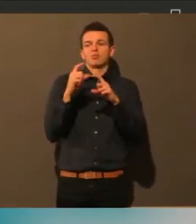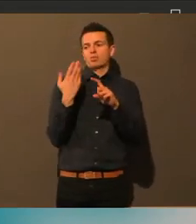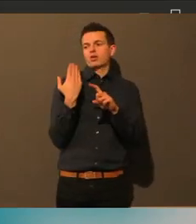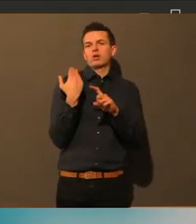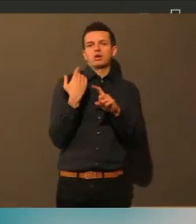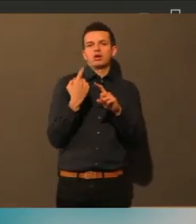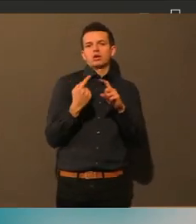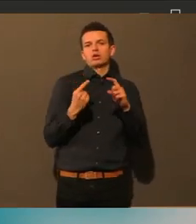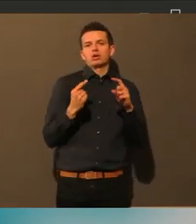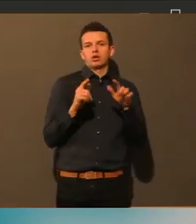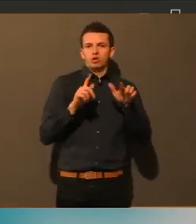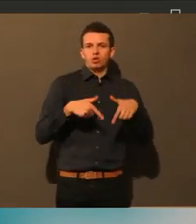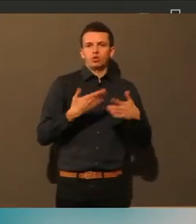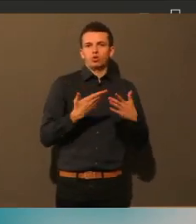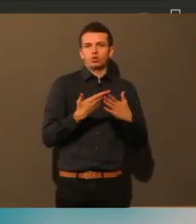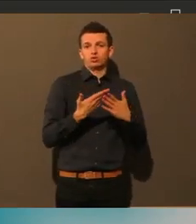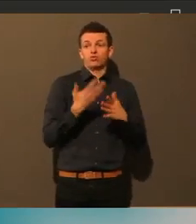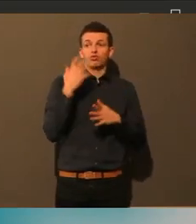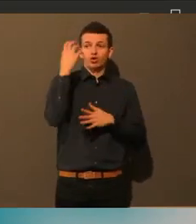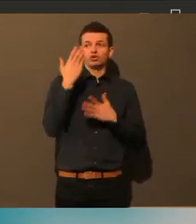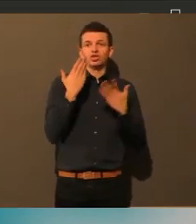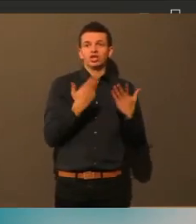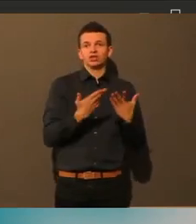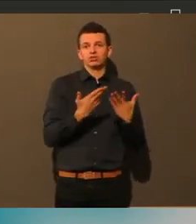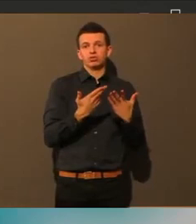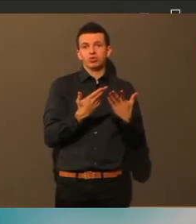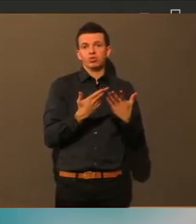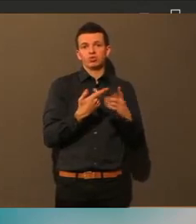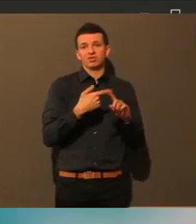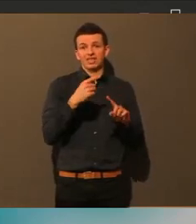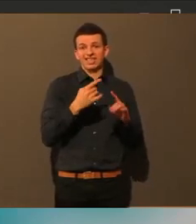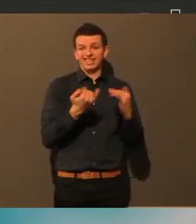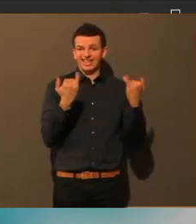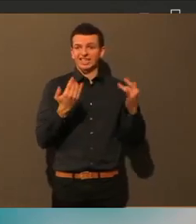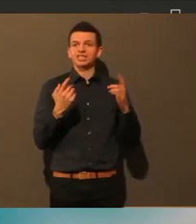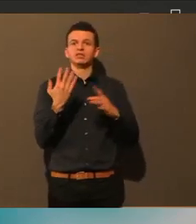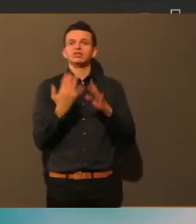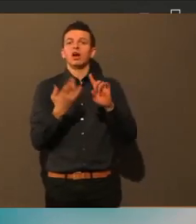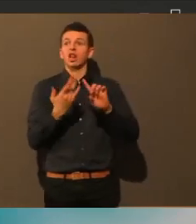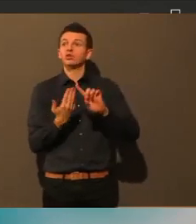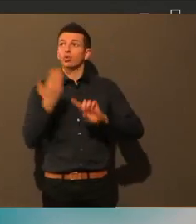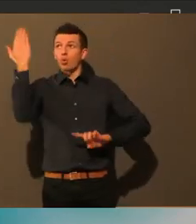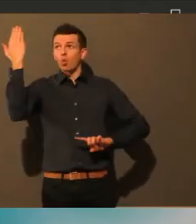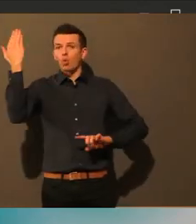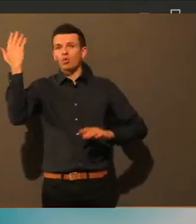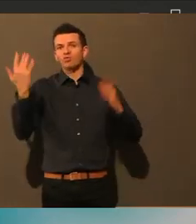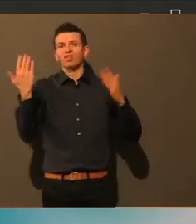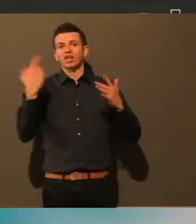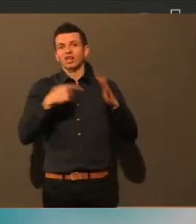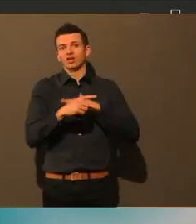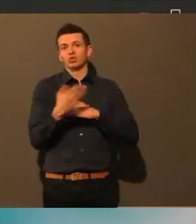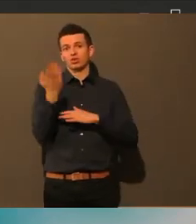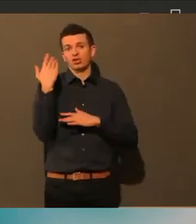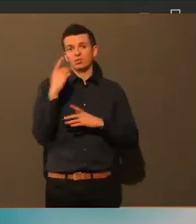aufkommen, vielleicht von vornherein auch aufarbeiten können, weil die a peu a peu immer aufgefallen wären. Genau, also mein Vorschlag